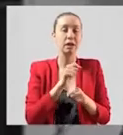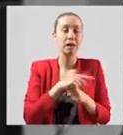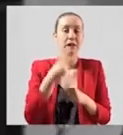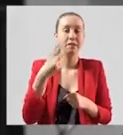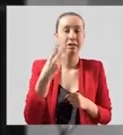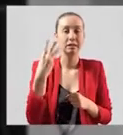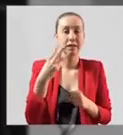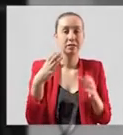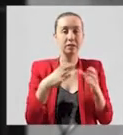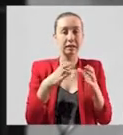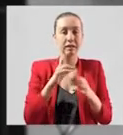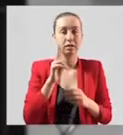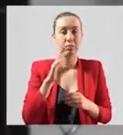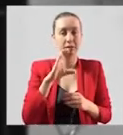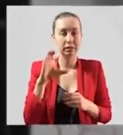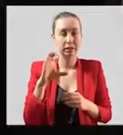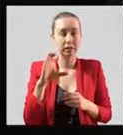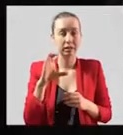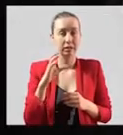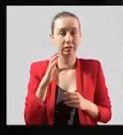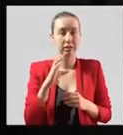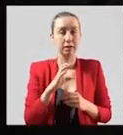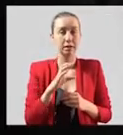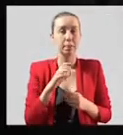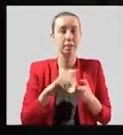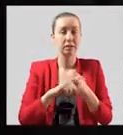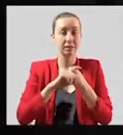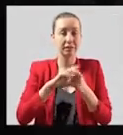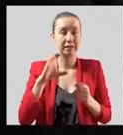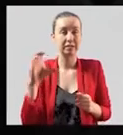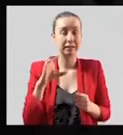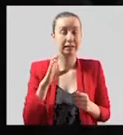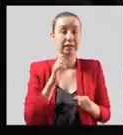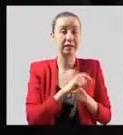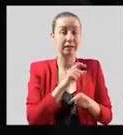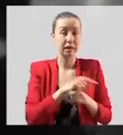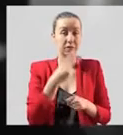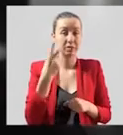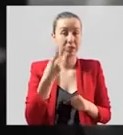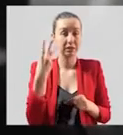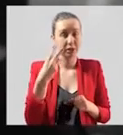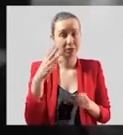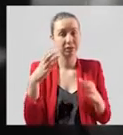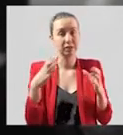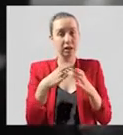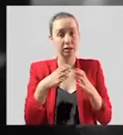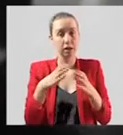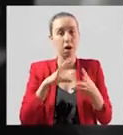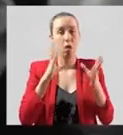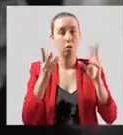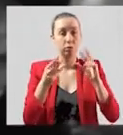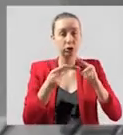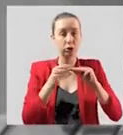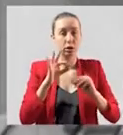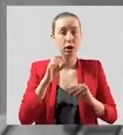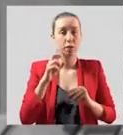Коммунистической партии Советского Союза. В соответствии с директивами 23-го съезда общий объем